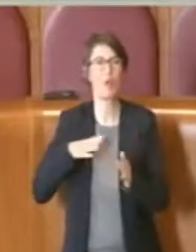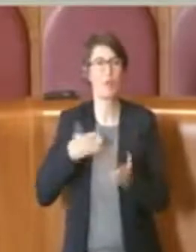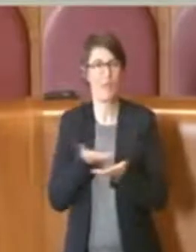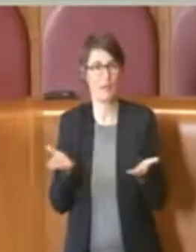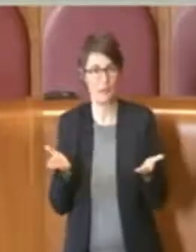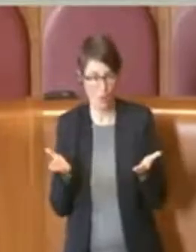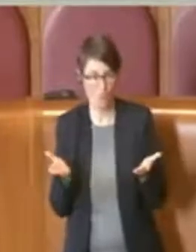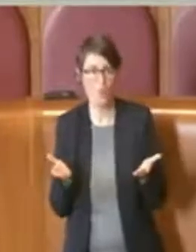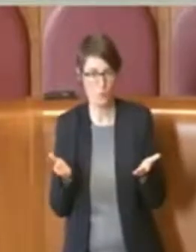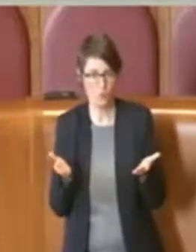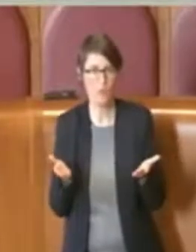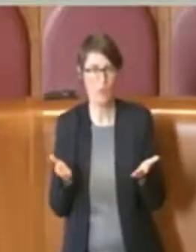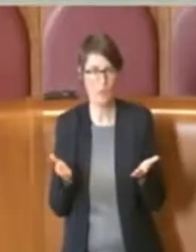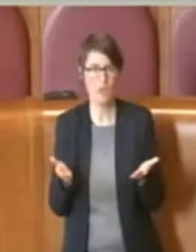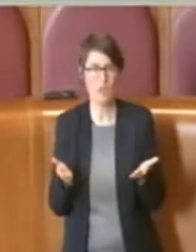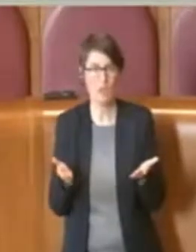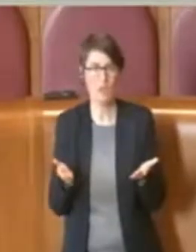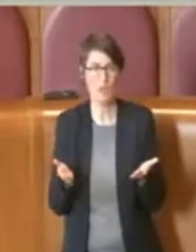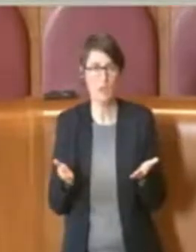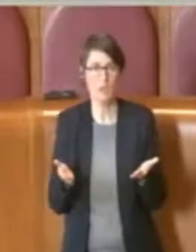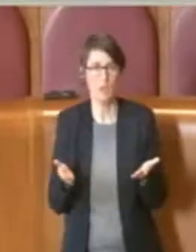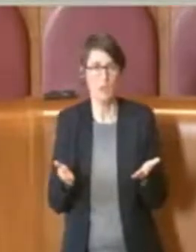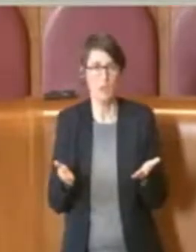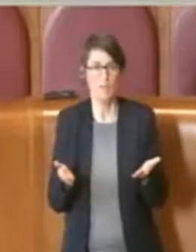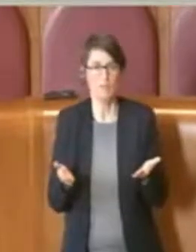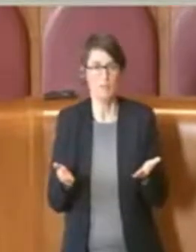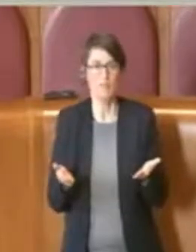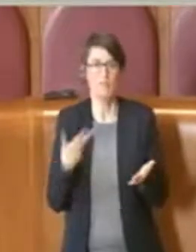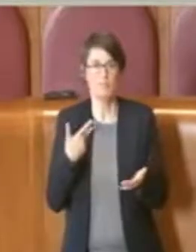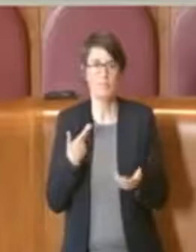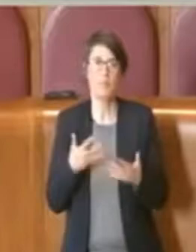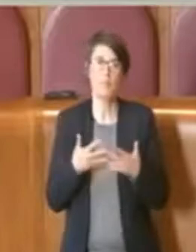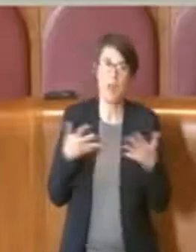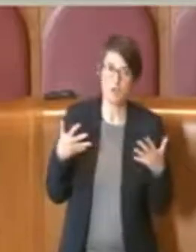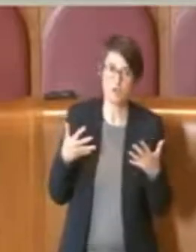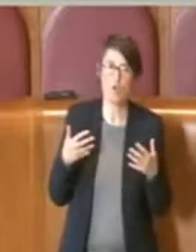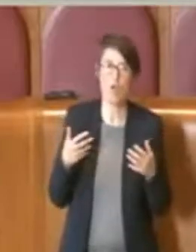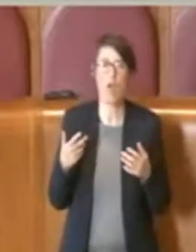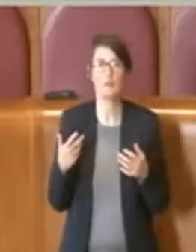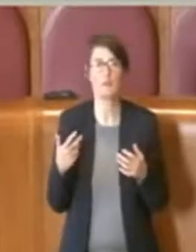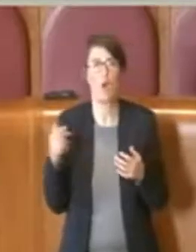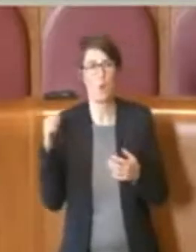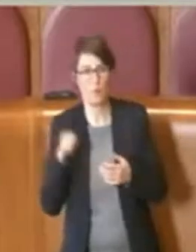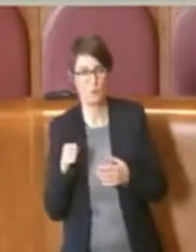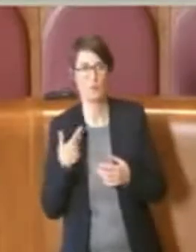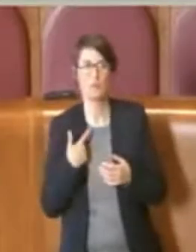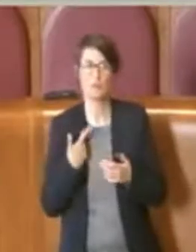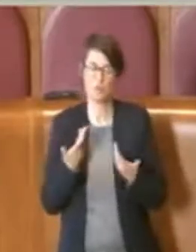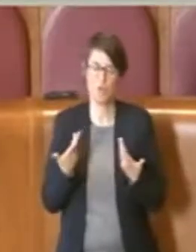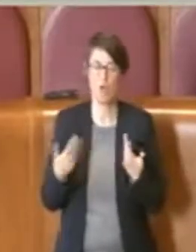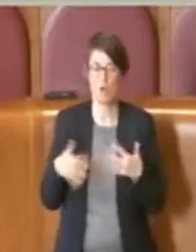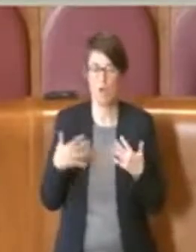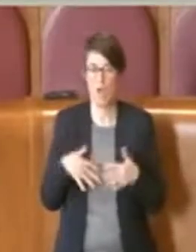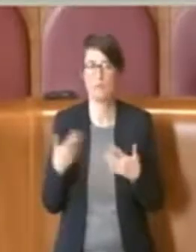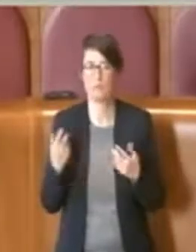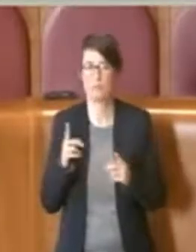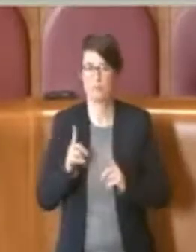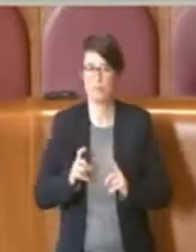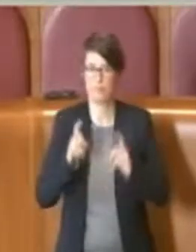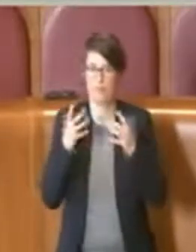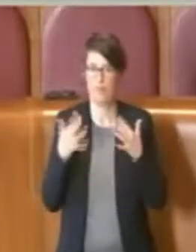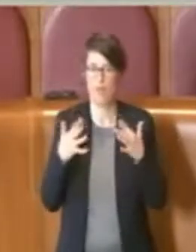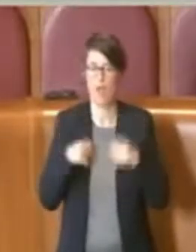esito e una posizione da parte della maggioranza. Non voglio riprendere quella discussione, ma dico